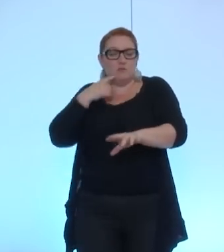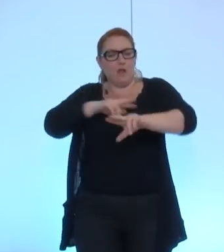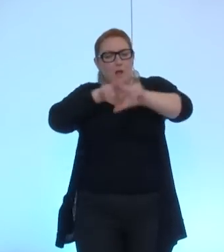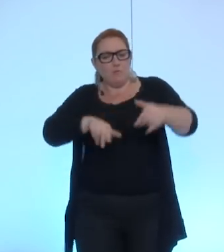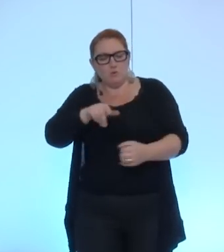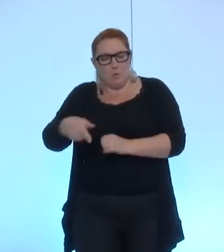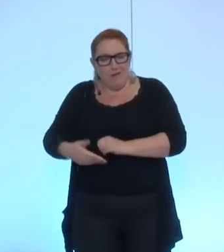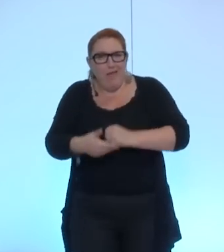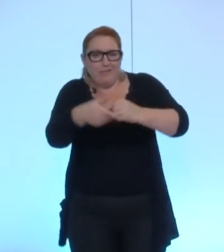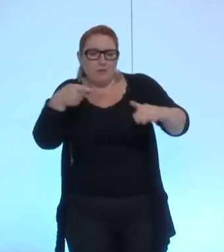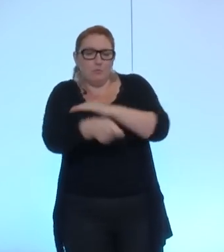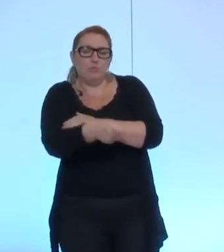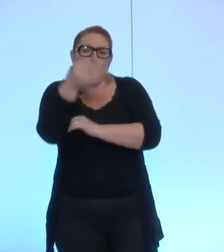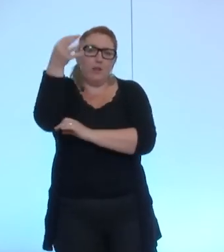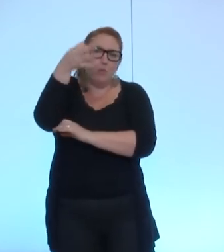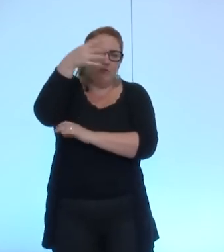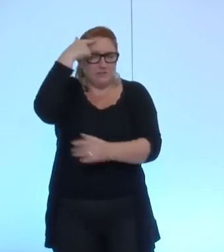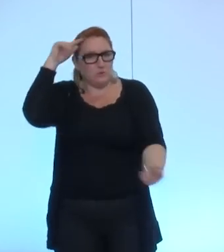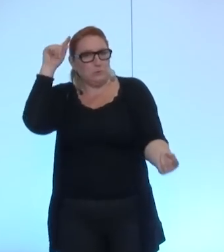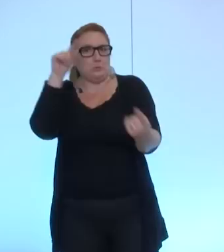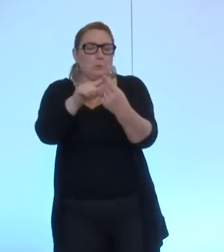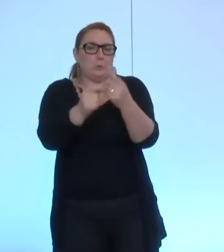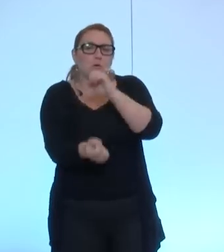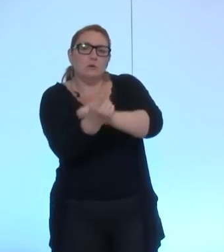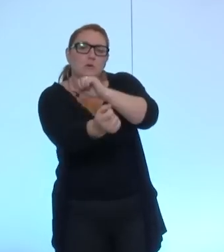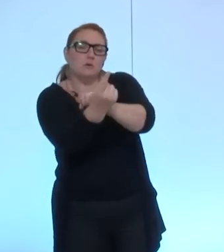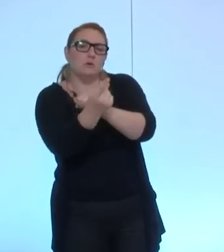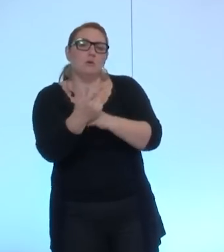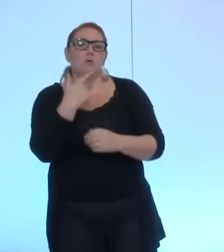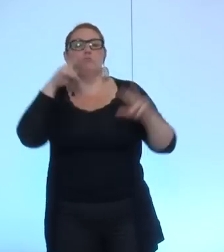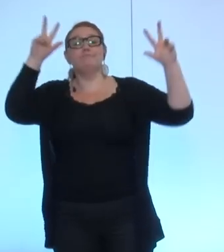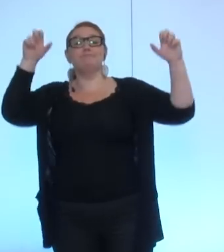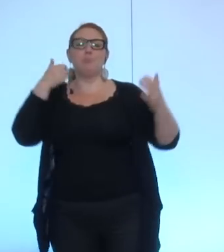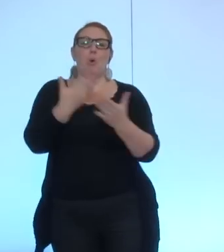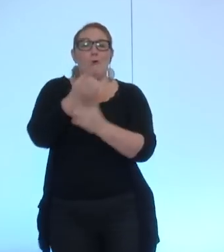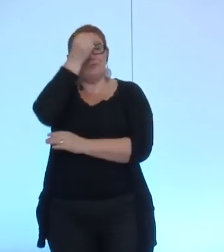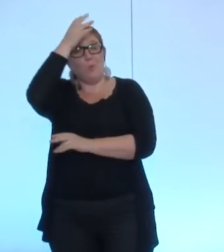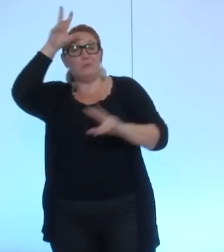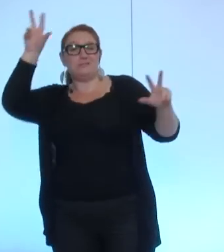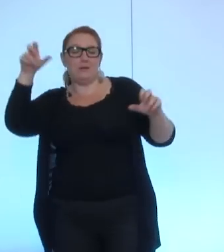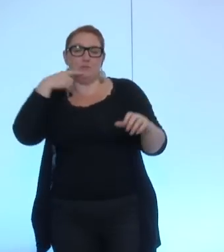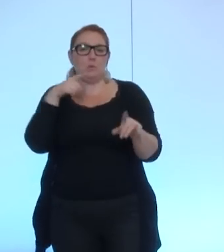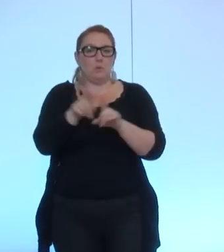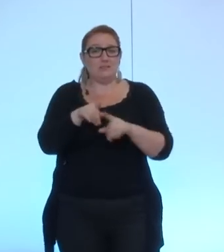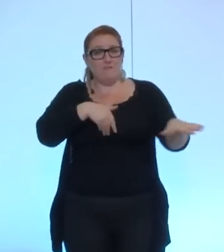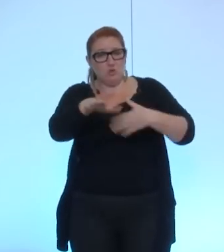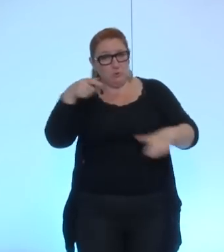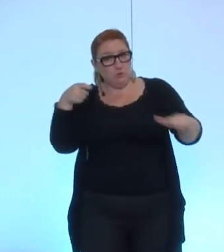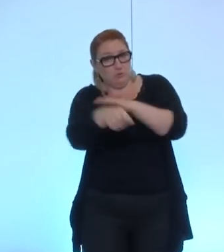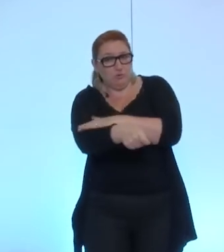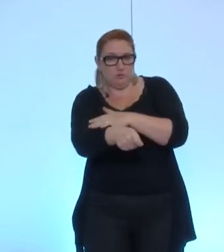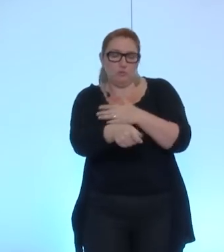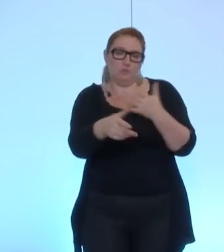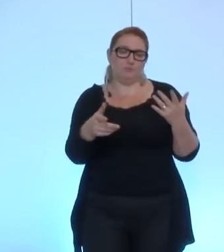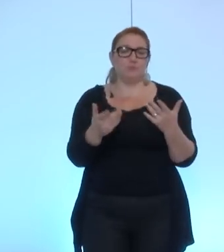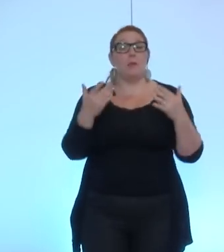'innovation, pôle de compétitivité, ou preuve du concept, Clara, la subvention de fonctionnement, d'affirmer que la ville ne